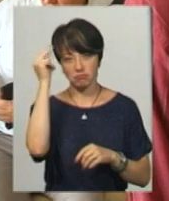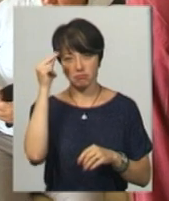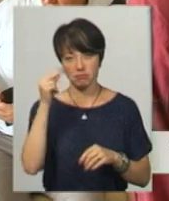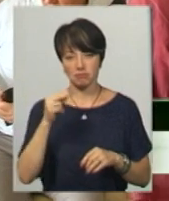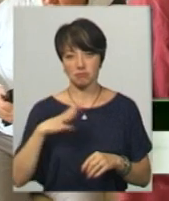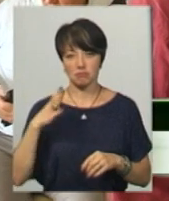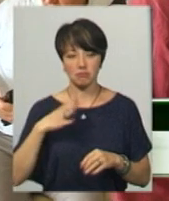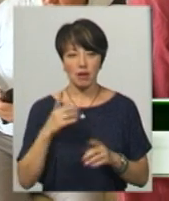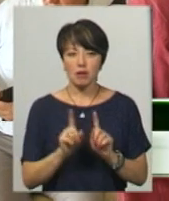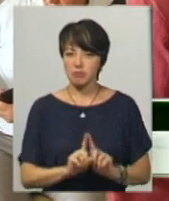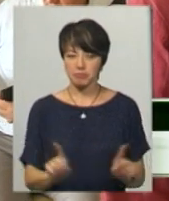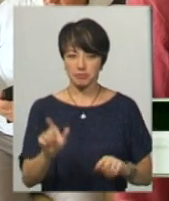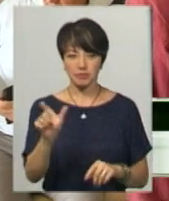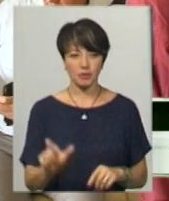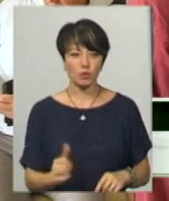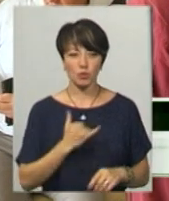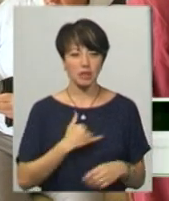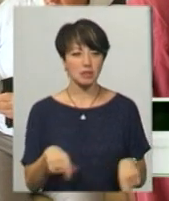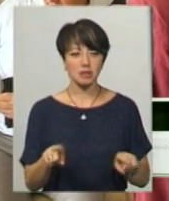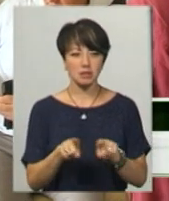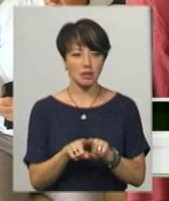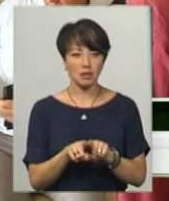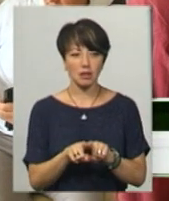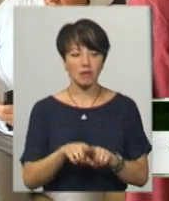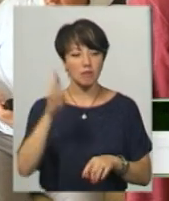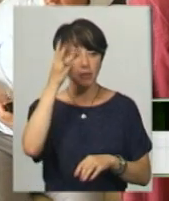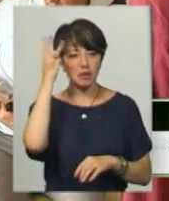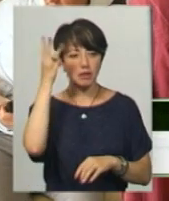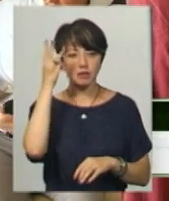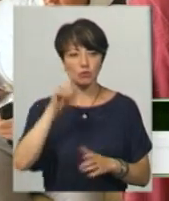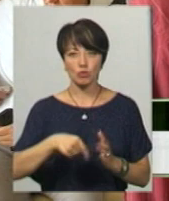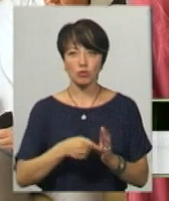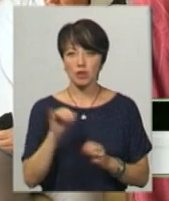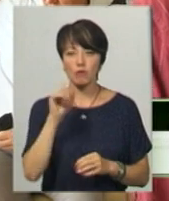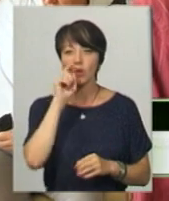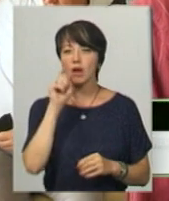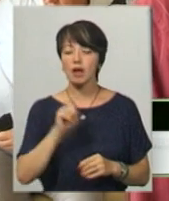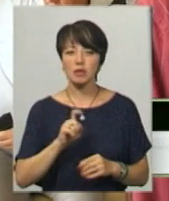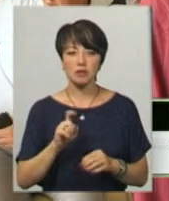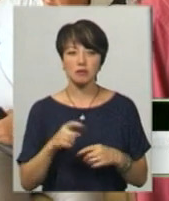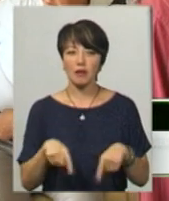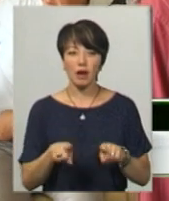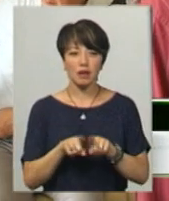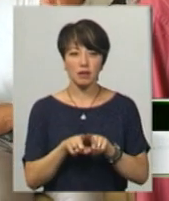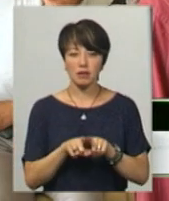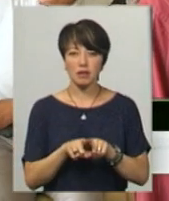неординарний. У нас таких в Хмельницькому, навіть в Україні, таких